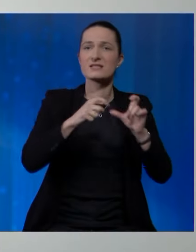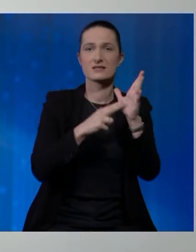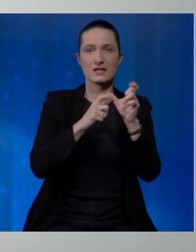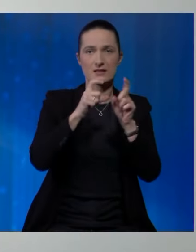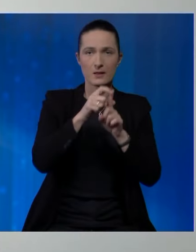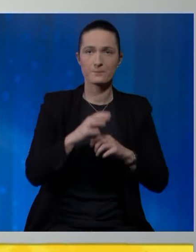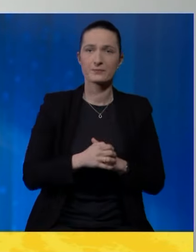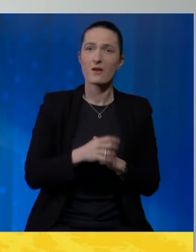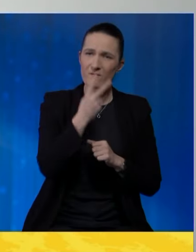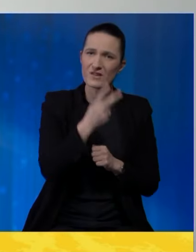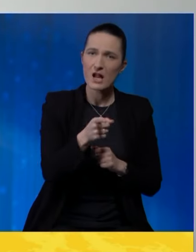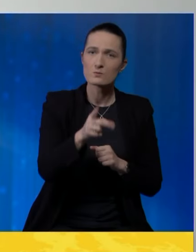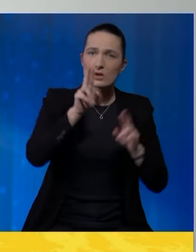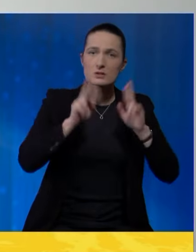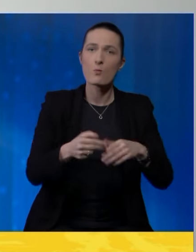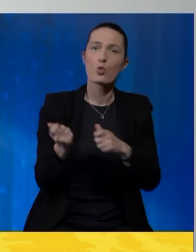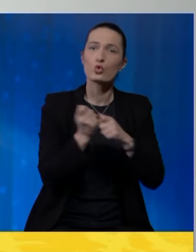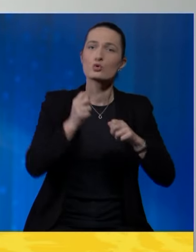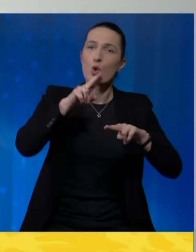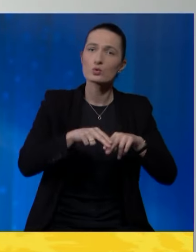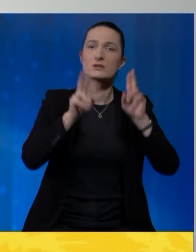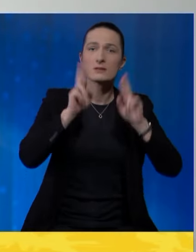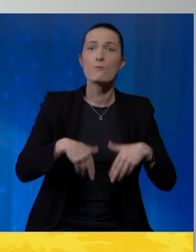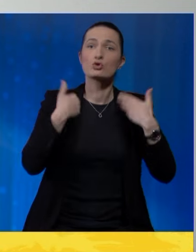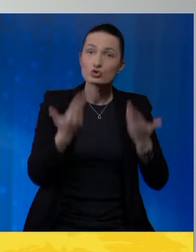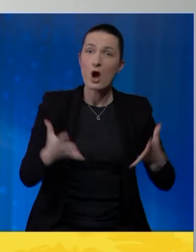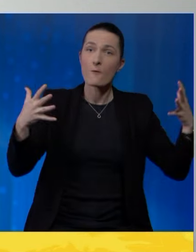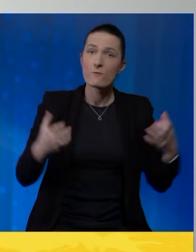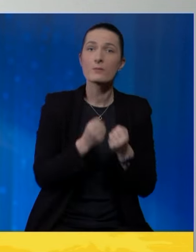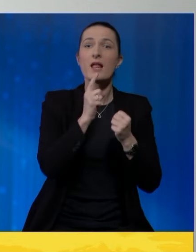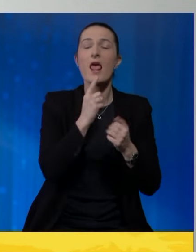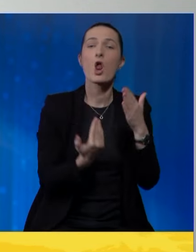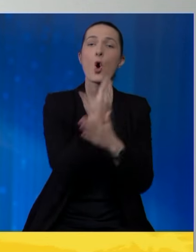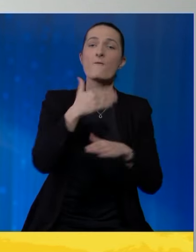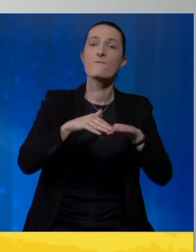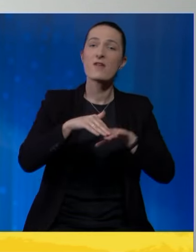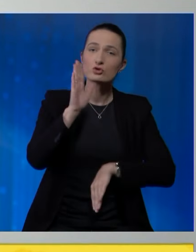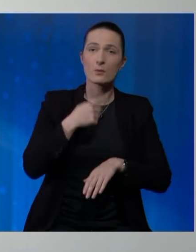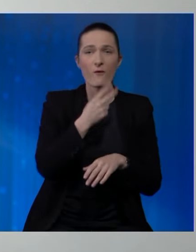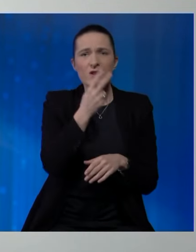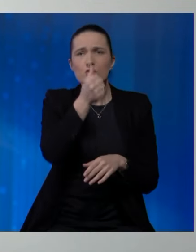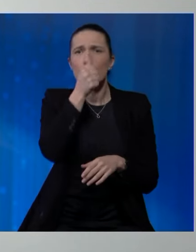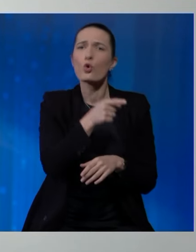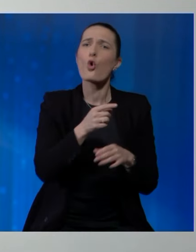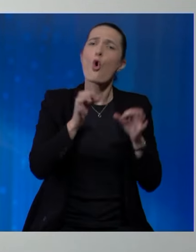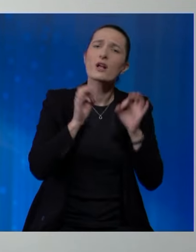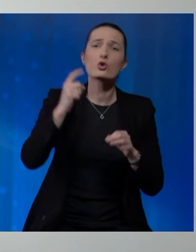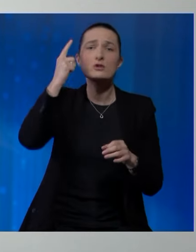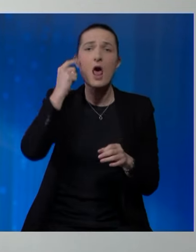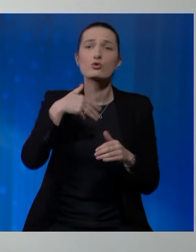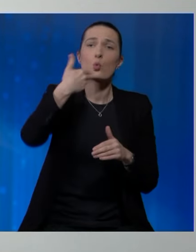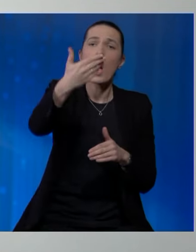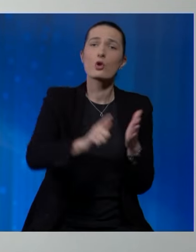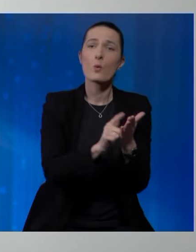-a. Vidjeli smo da se mogu donosti odluke i da se može čak i informirati neka nova većina. Vidjet ćemo šta to konkretno znači u narodnom